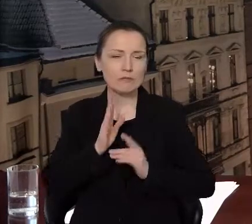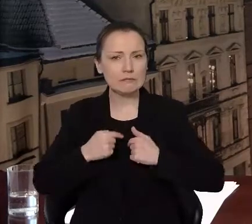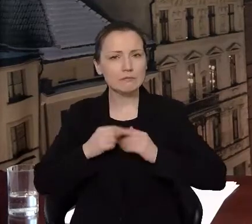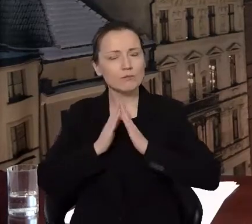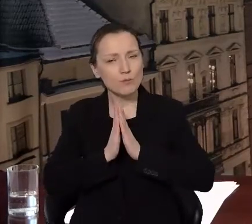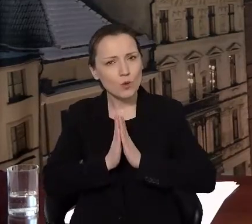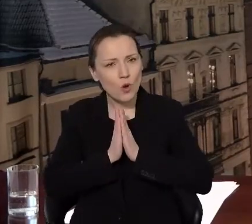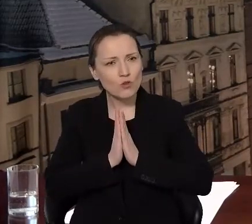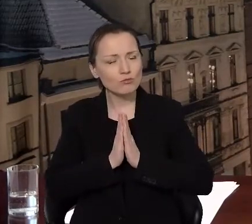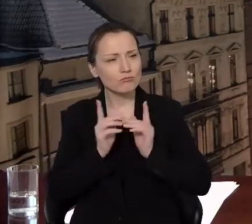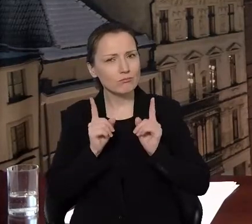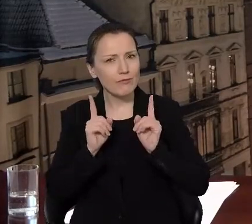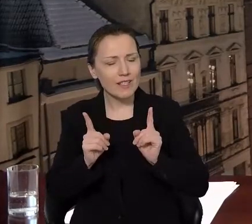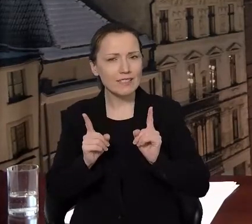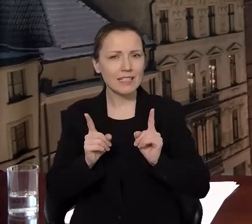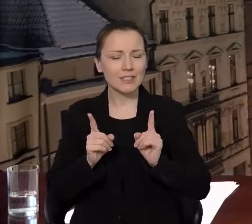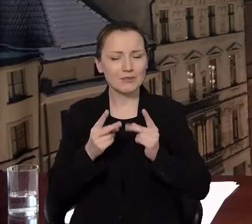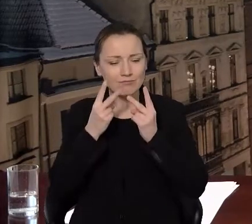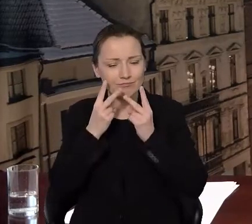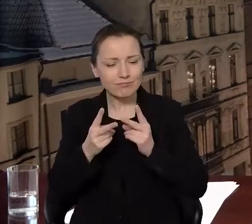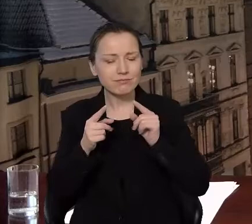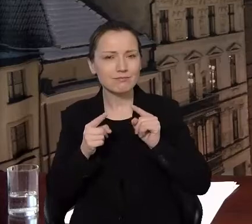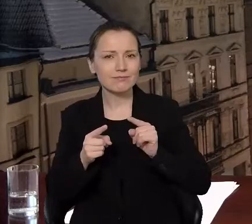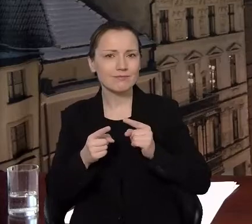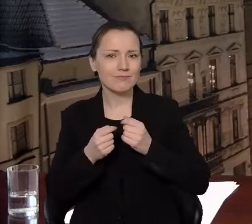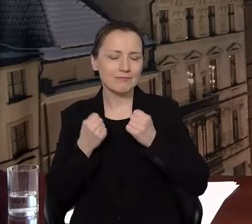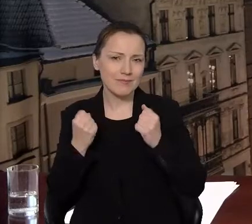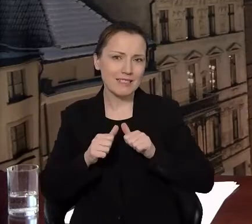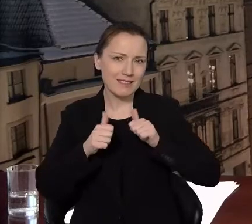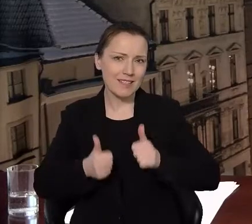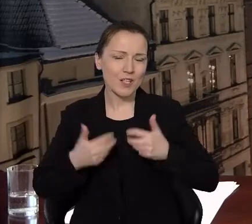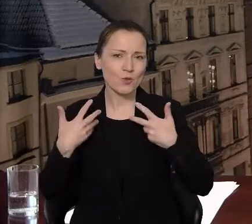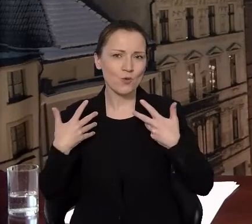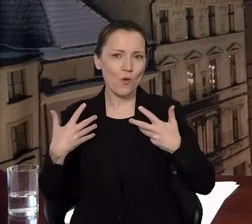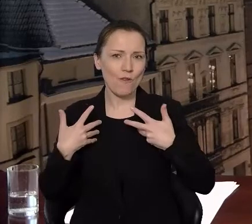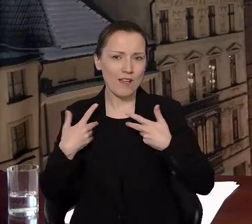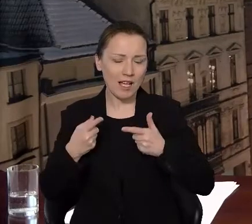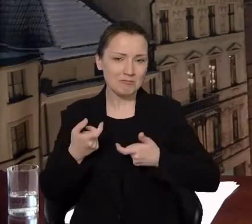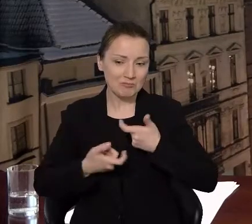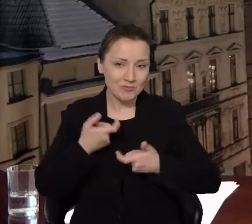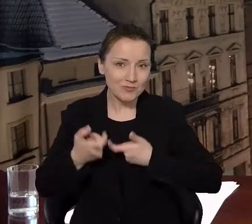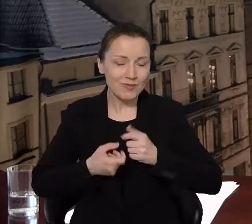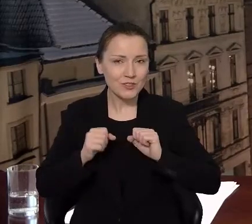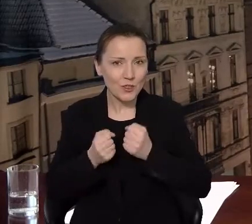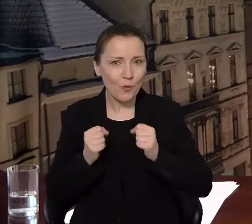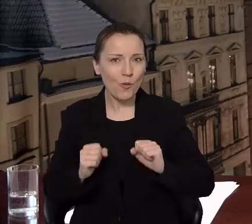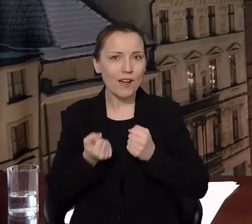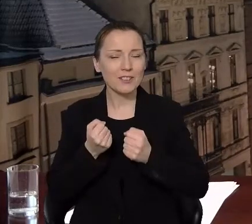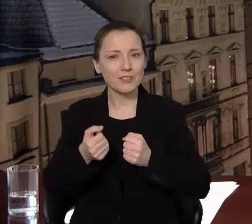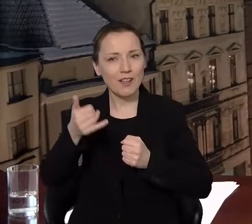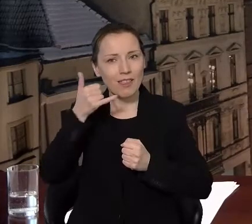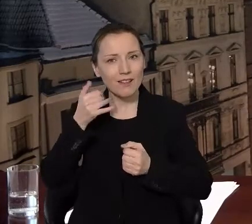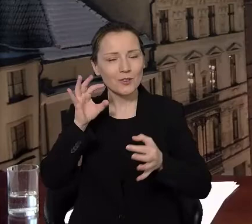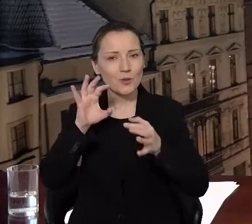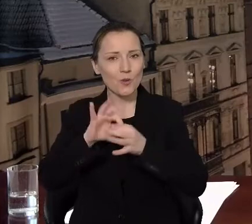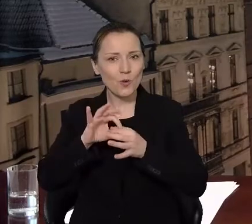zwracajcie Państwo uwagę na stan swojego zdrowia, reagujcie natychmiast, kontaktujcie się ze swoją